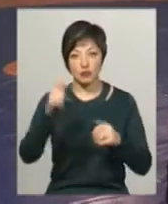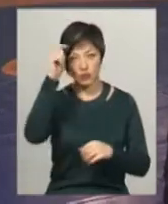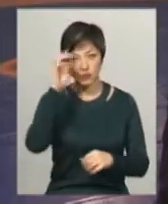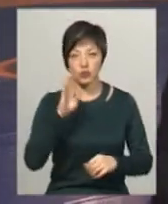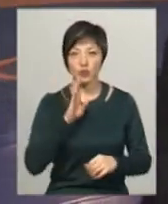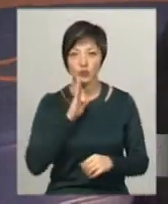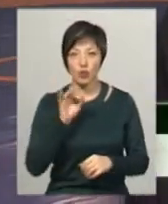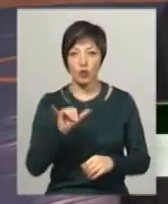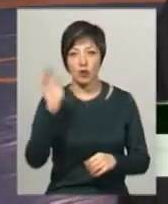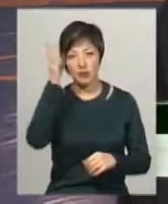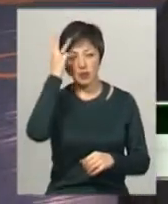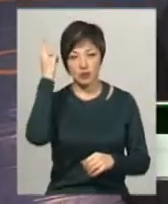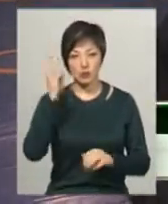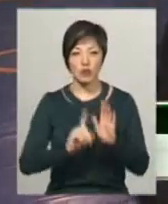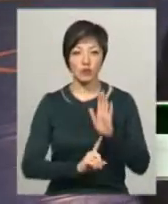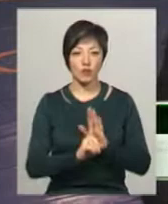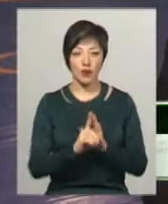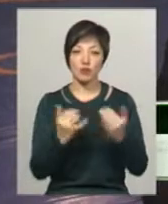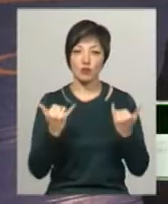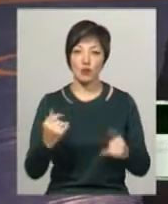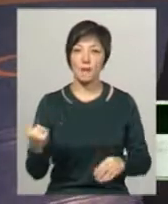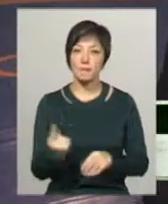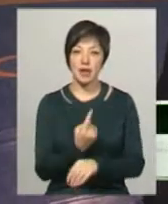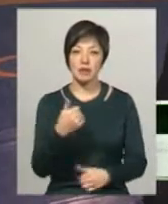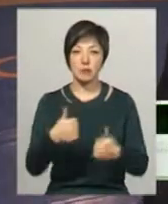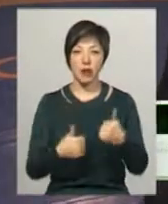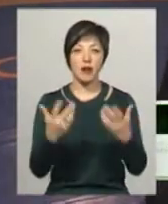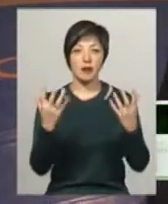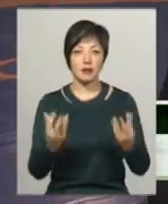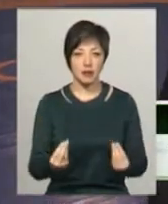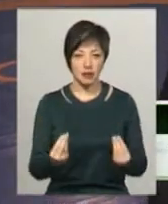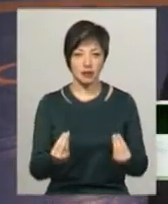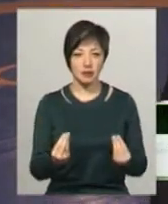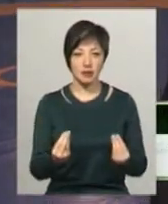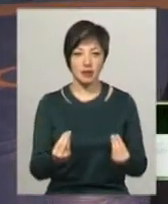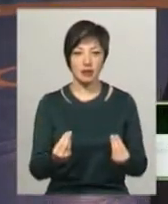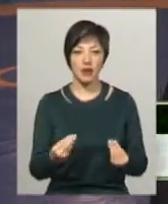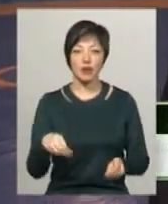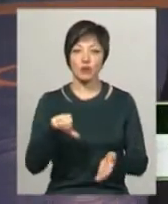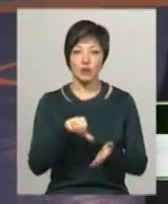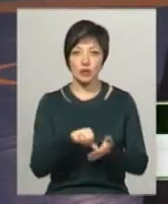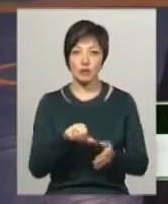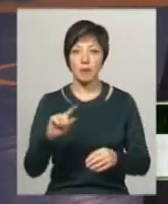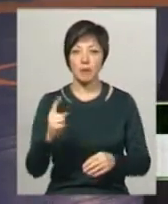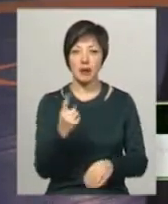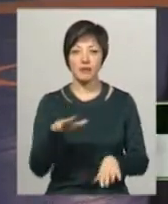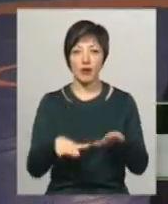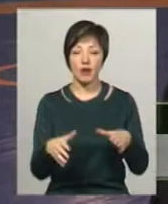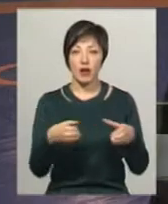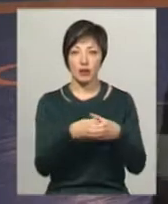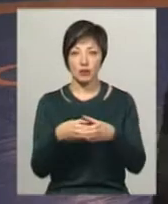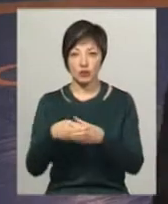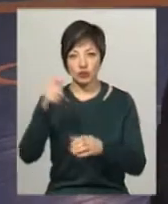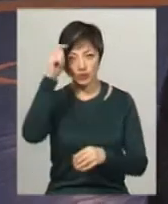та жінок у Хмельницькому стартували. Сьогодні перший змагальний день. Зборотуються учасники перших п'яти вагових категорій –